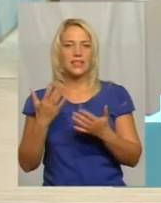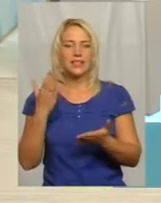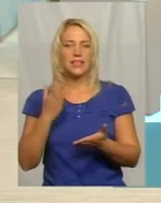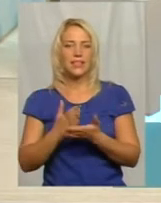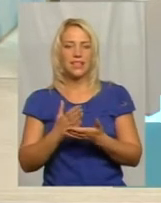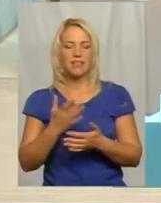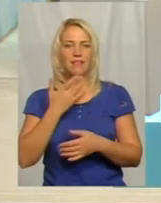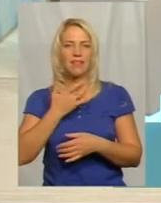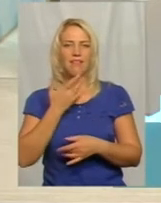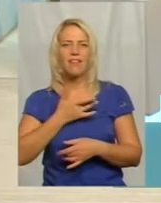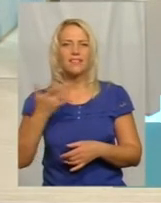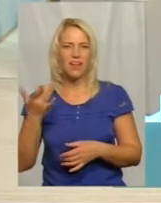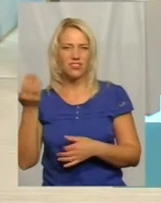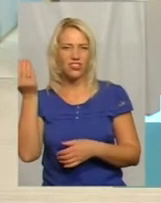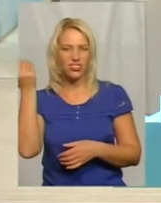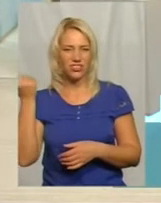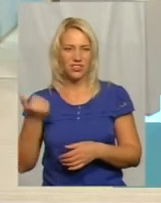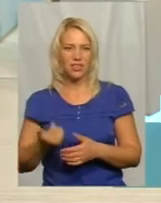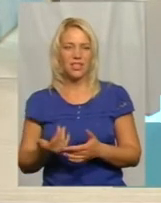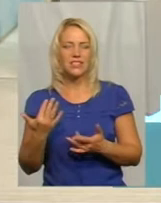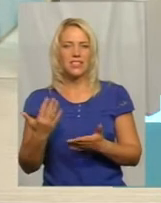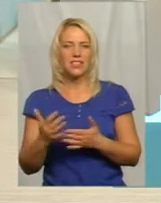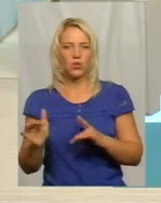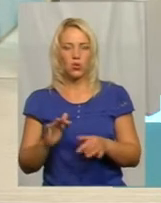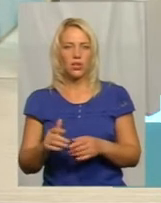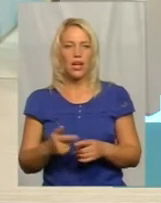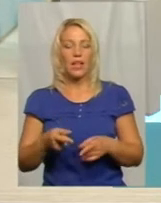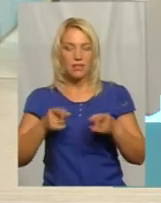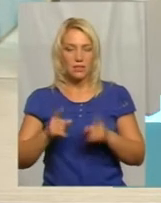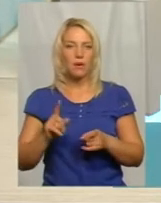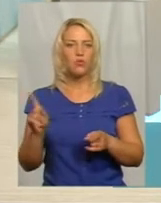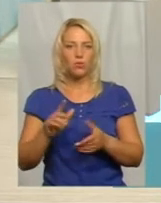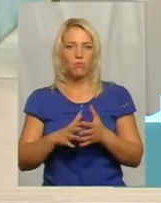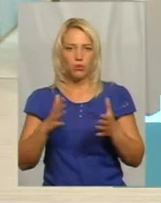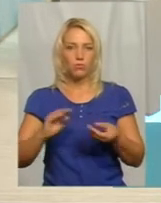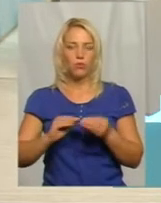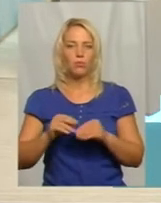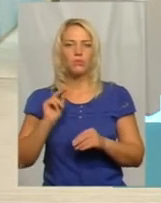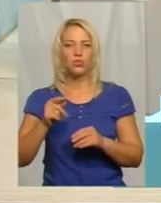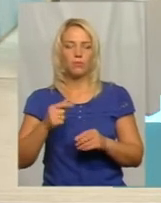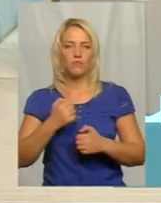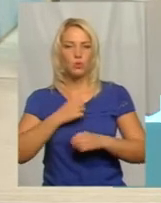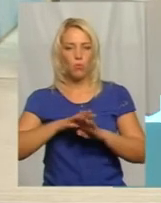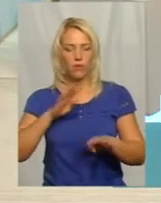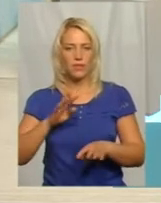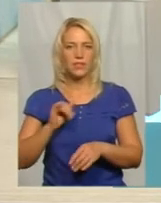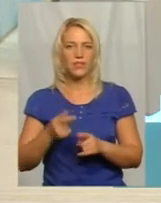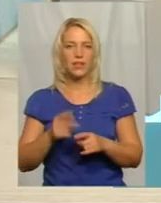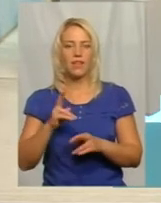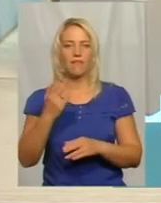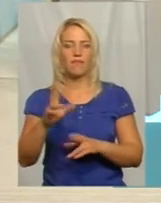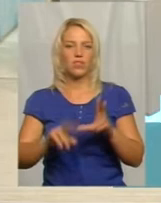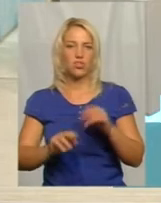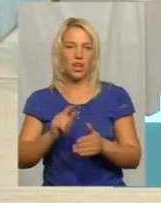зайвих рухів. А насправді проблем більше, ніж у Збройних силах? Як вважаєте? І ви, і вас запитаю пана.